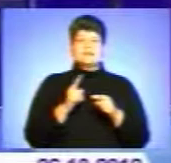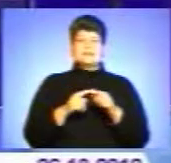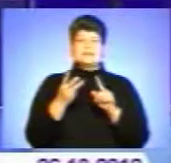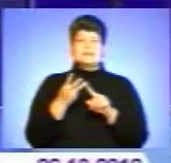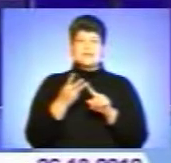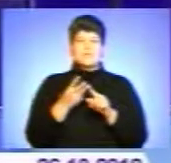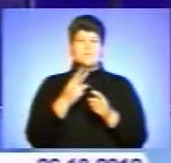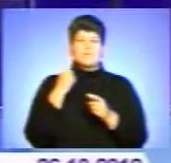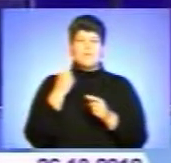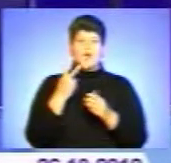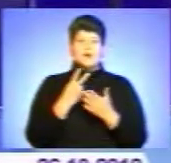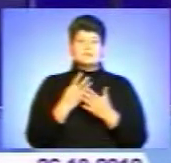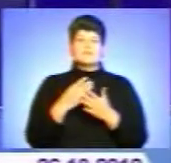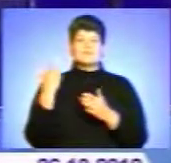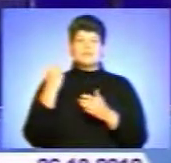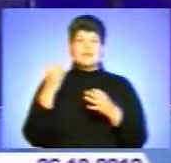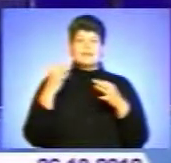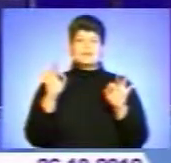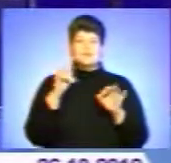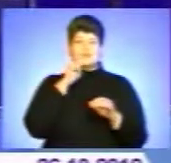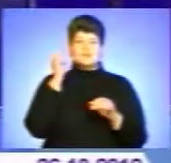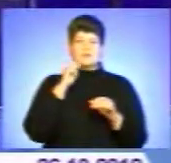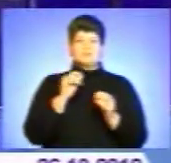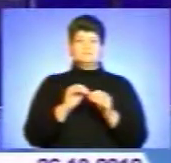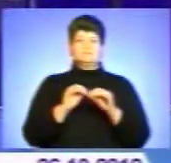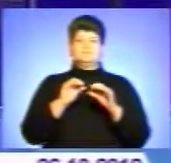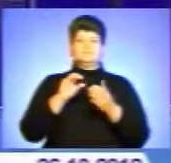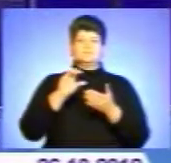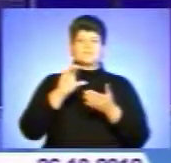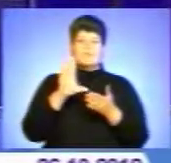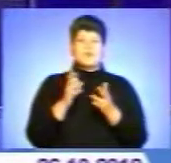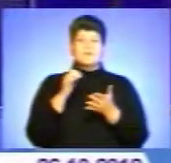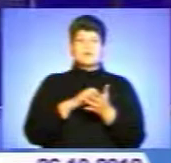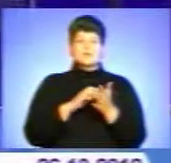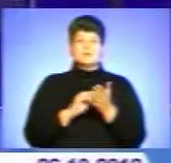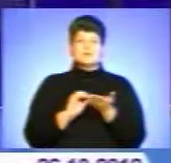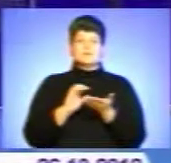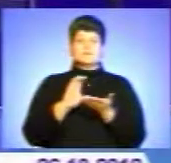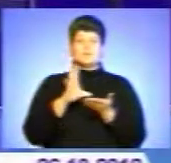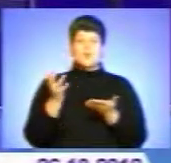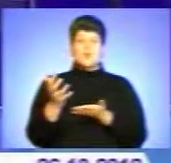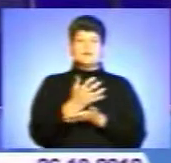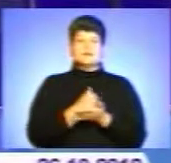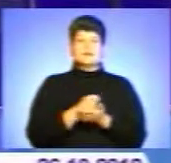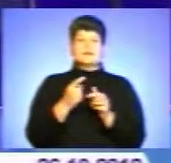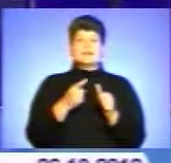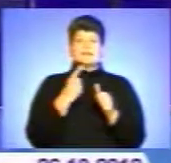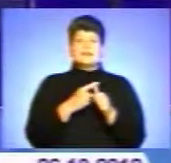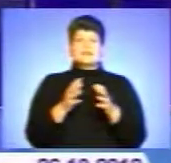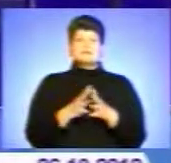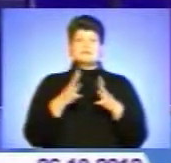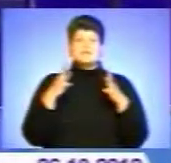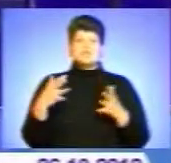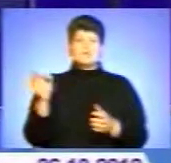України. Ефективність сільського господарства України зростає. А причиною росту урожайності експерти ринку називають збільшення